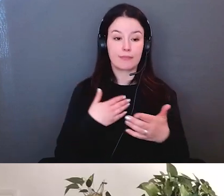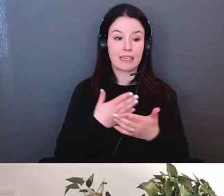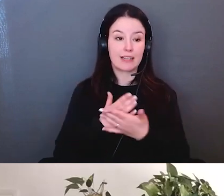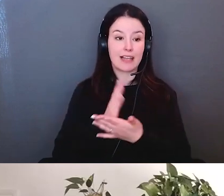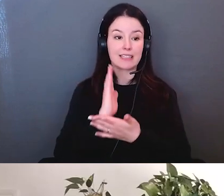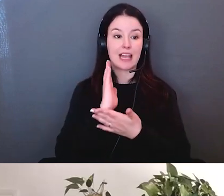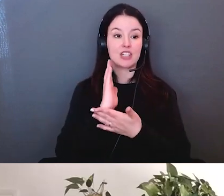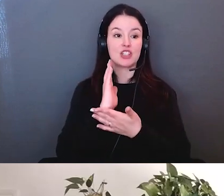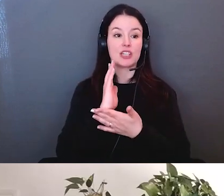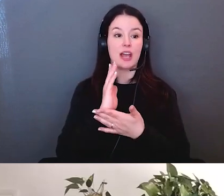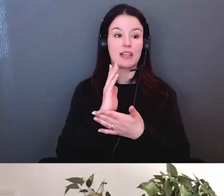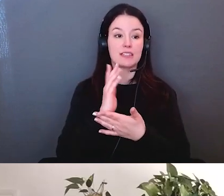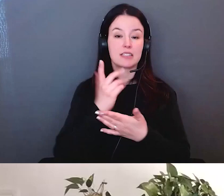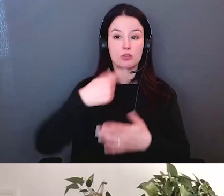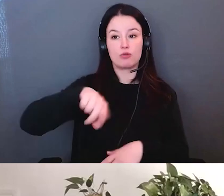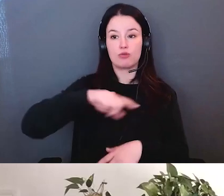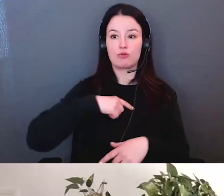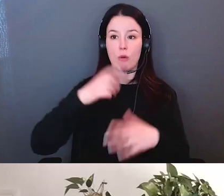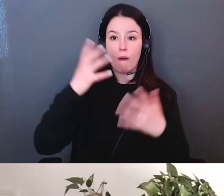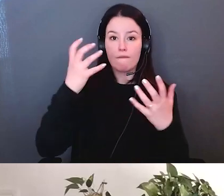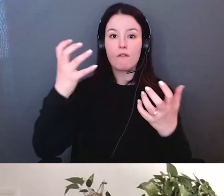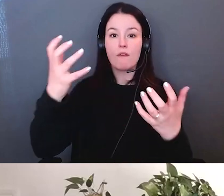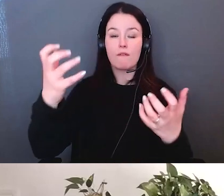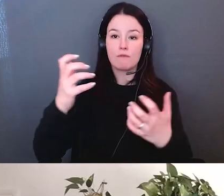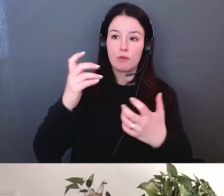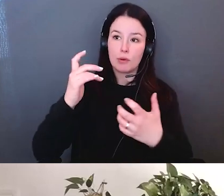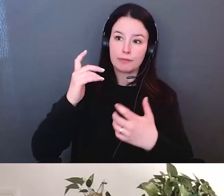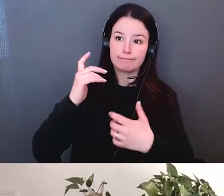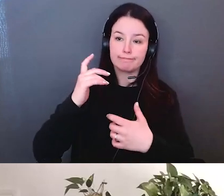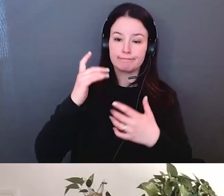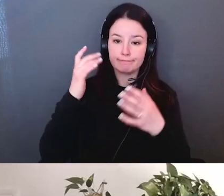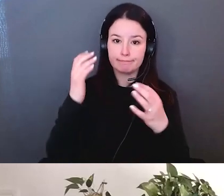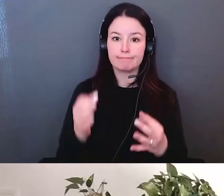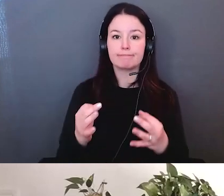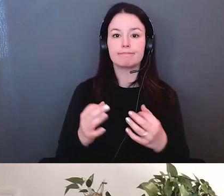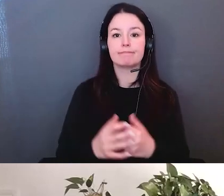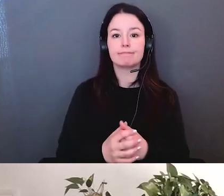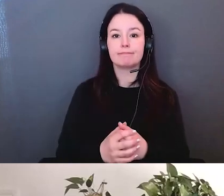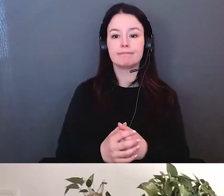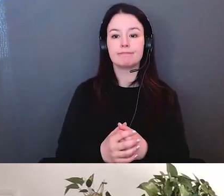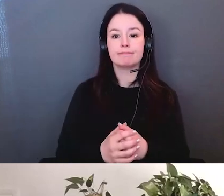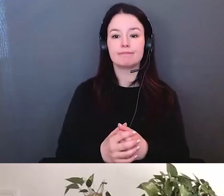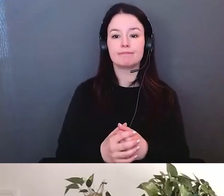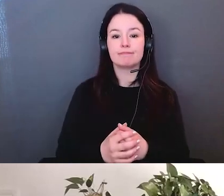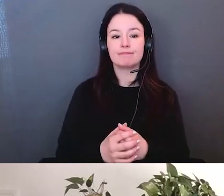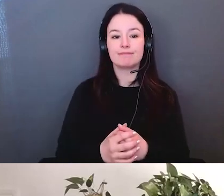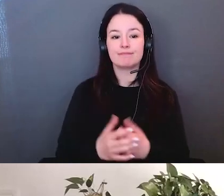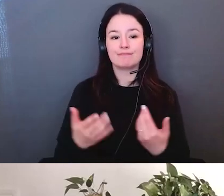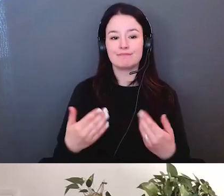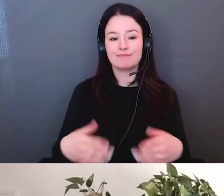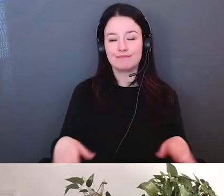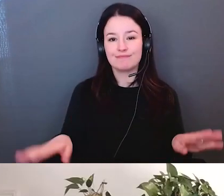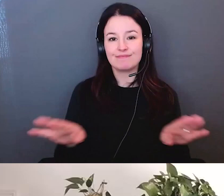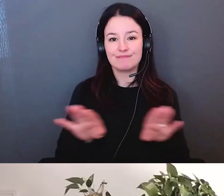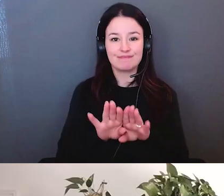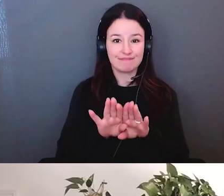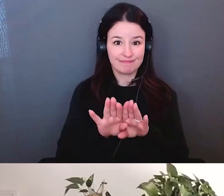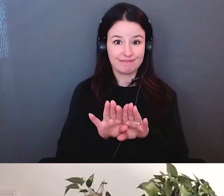savoir comment vivre en paix sur la terre avec tout le monde avec